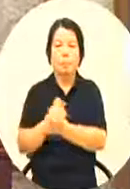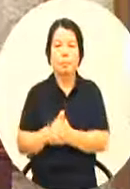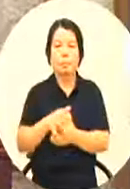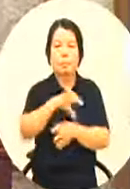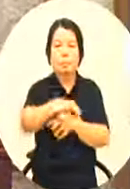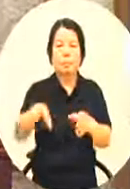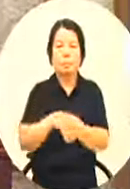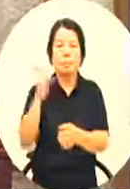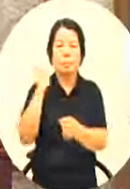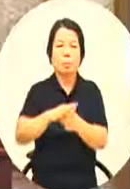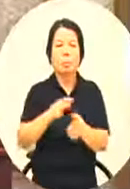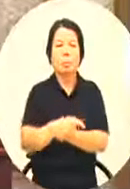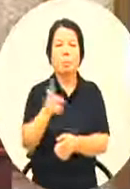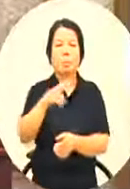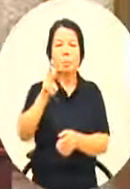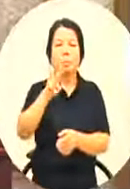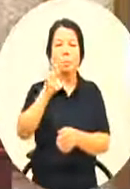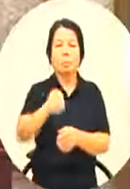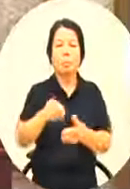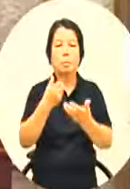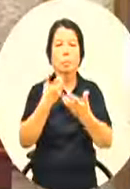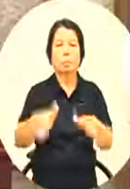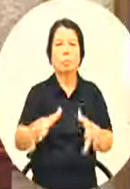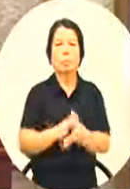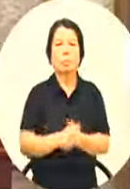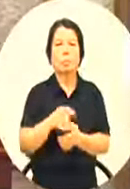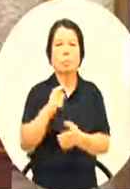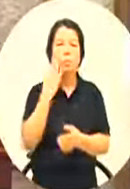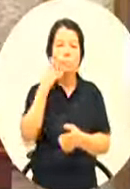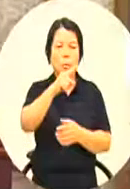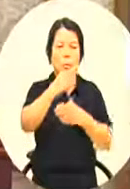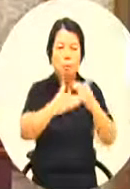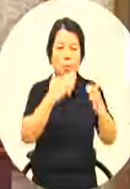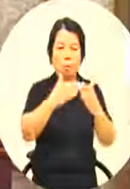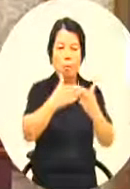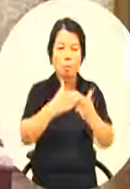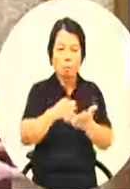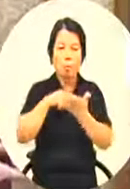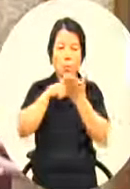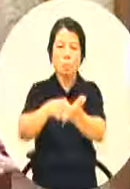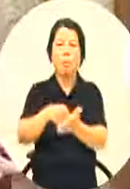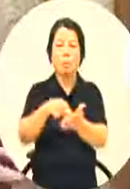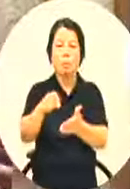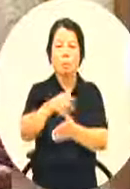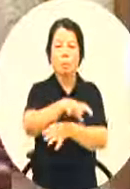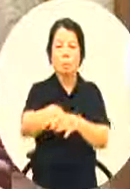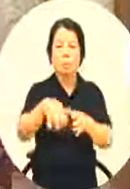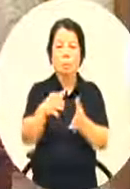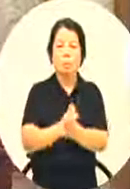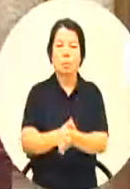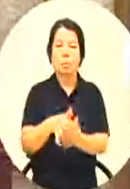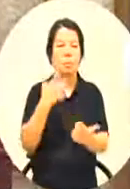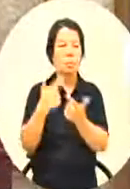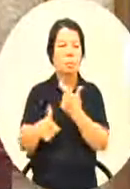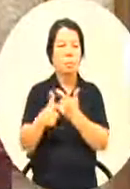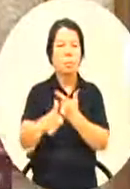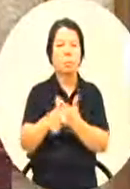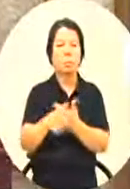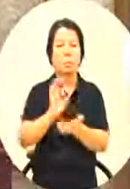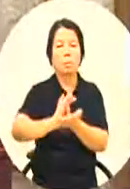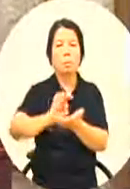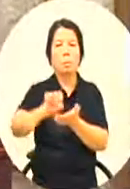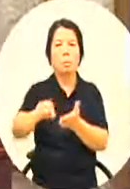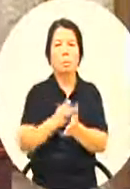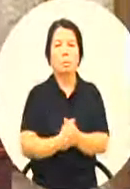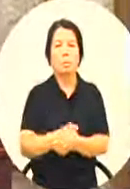大概有两千多万那如果我们知道说这个学校他有提出来说这个场地已经不符使用或者说他已经不